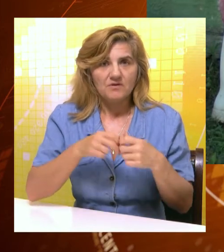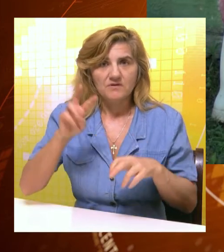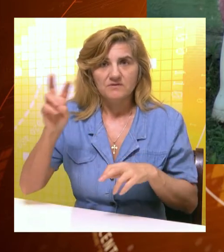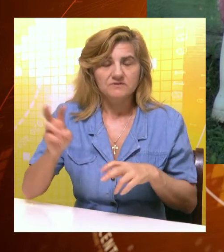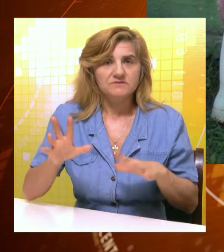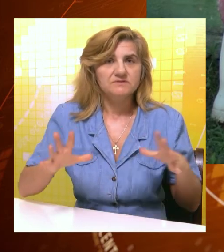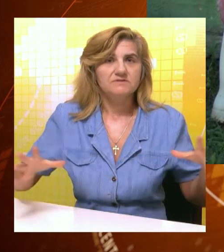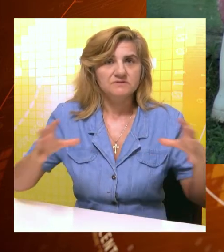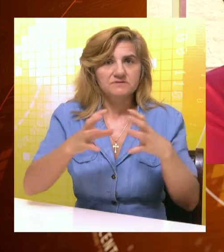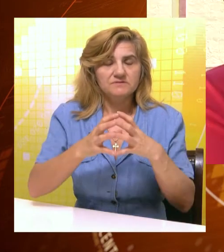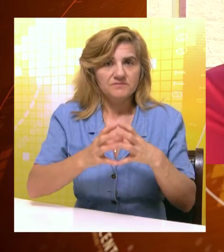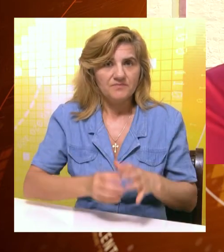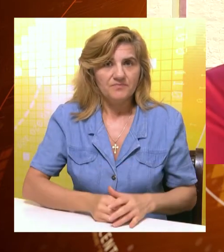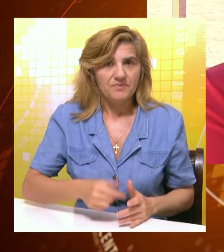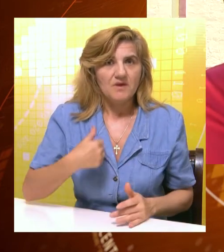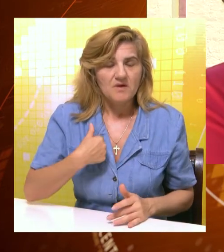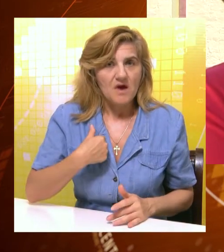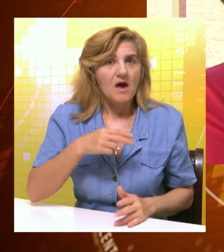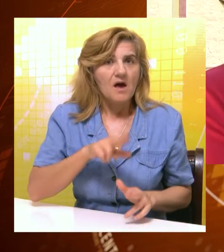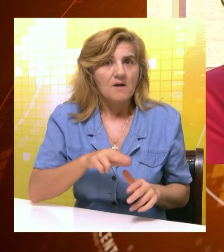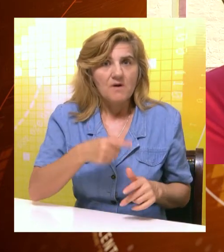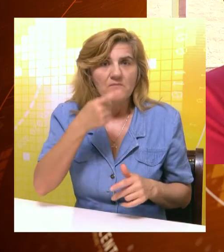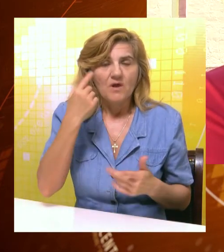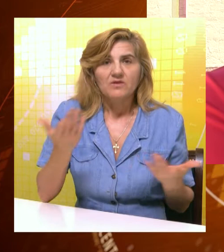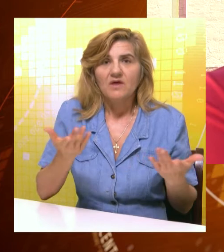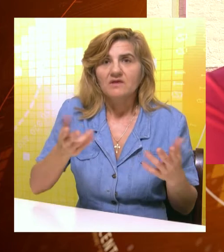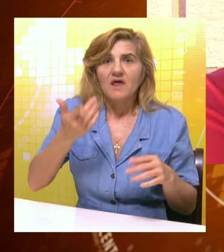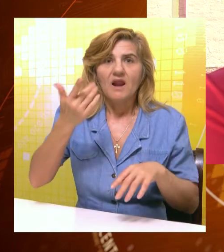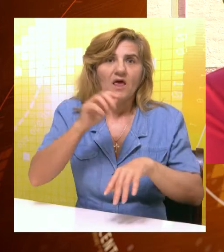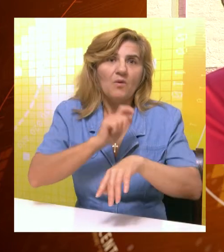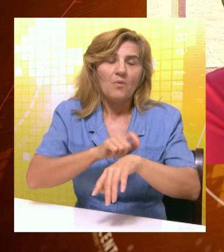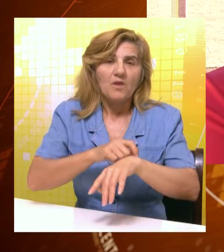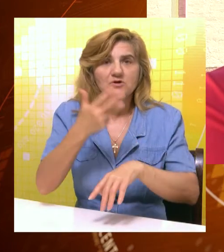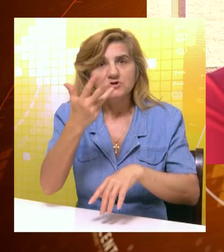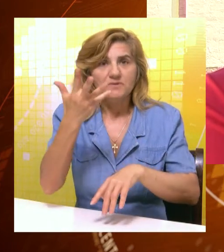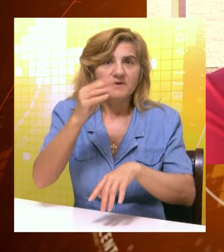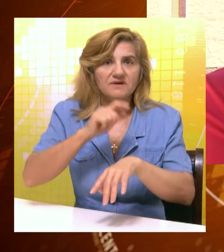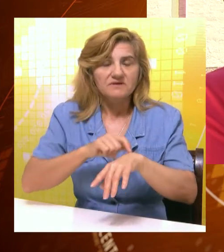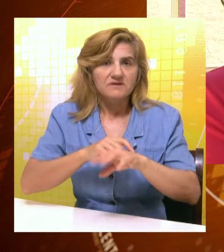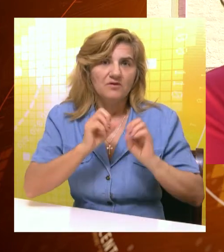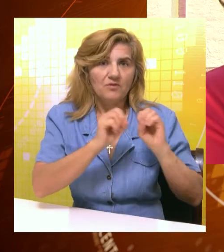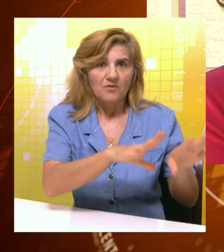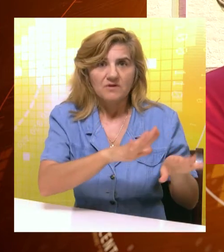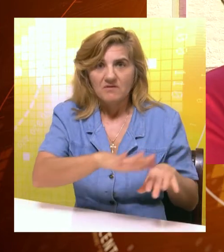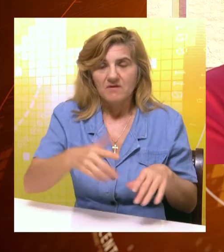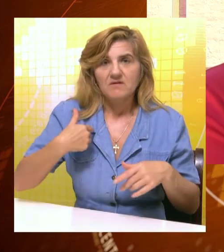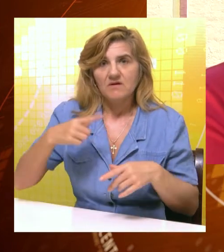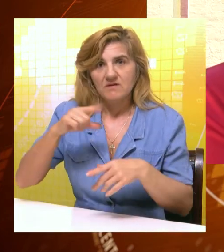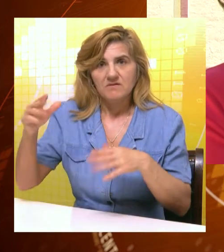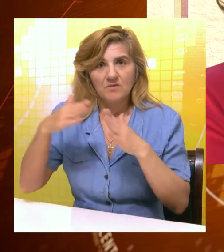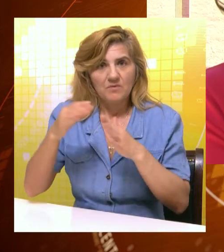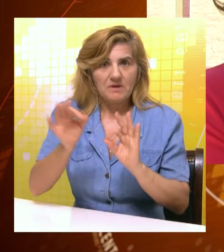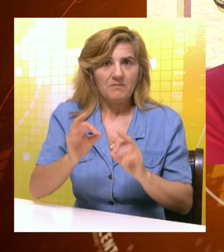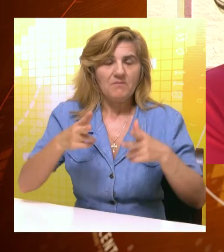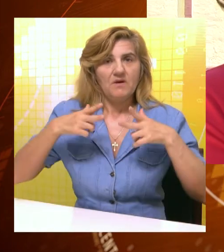socijalizacije. Eto imam gde dovesti dete na nekoliko sati, 4-5 sati gde će biti da pospremim, da